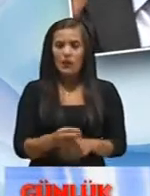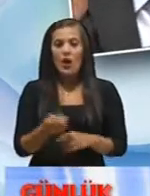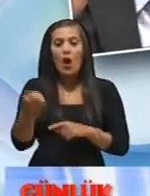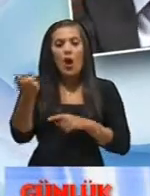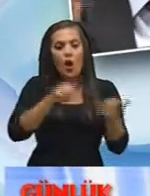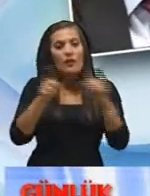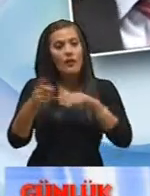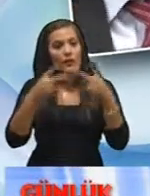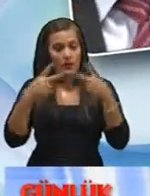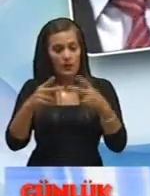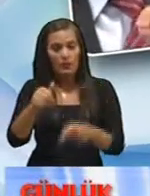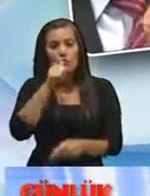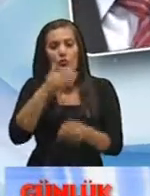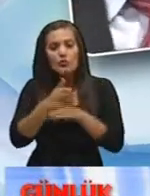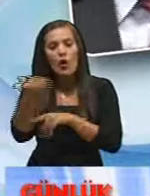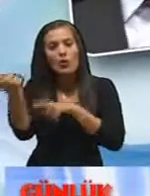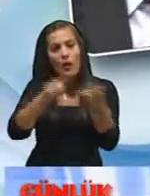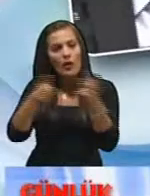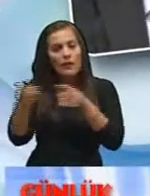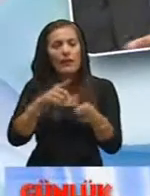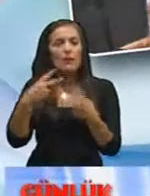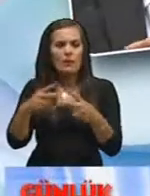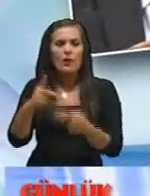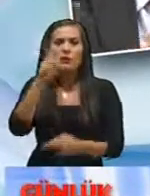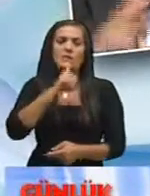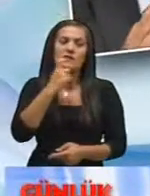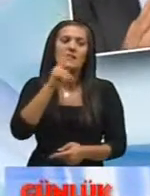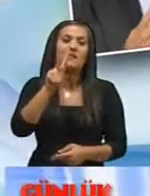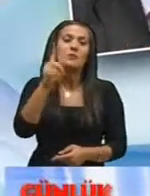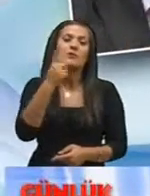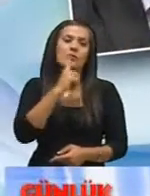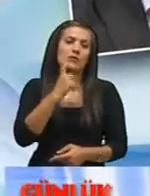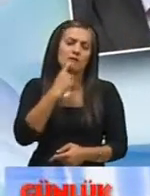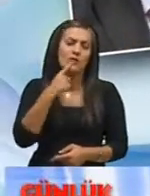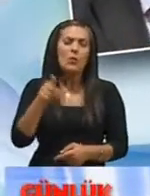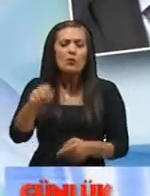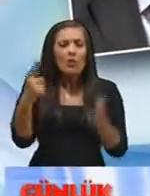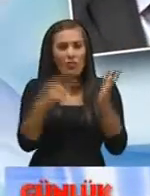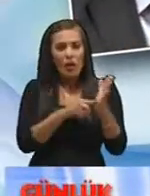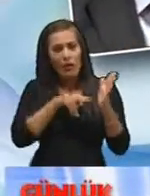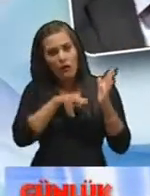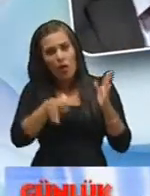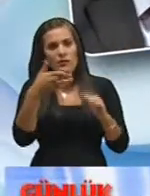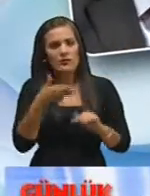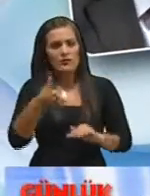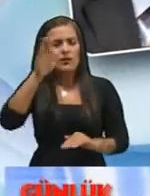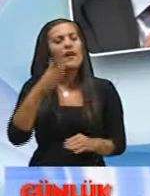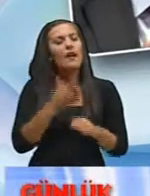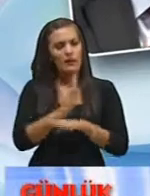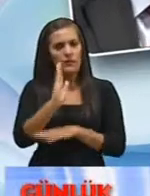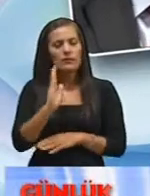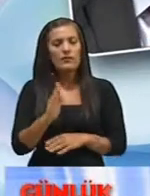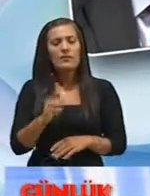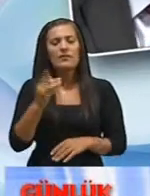Yönetebilen Yönetebilen Suyu doğru yönetebilenlerin Yüzyılı 21. yüzyılı İşte bu noktadan hareketle Gerçekten